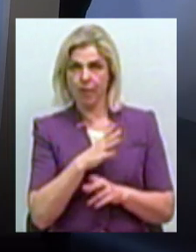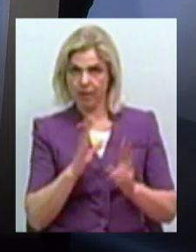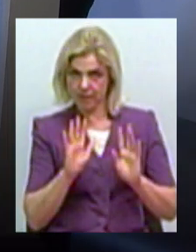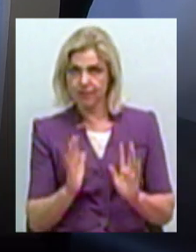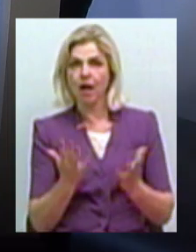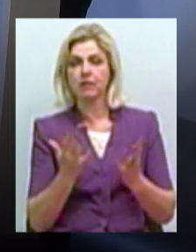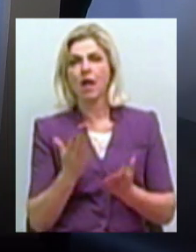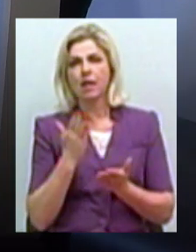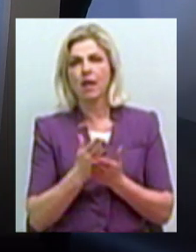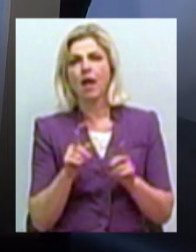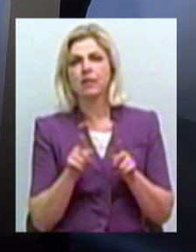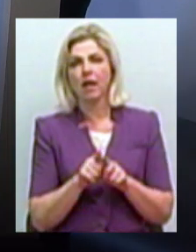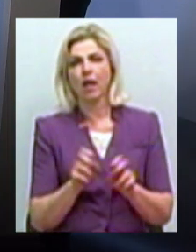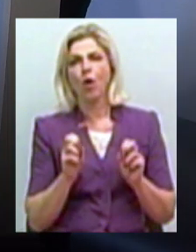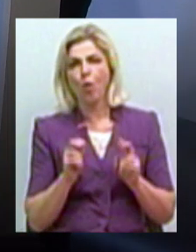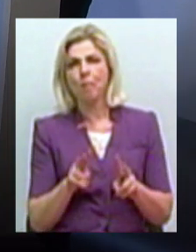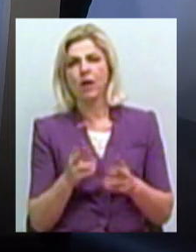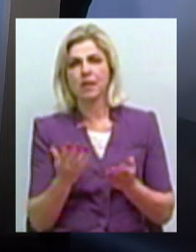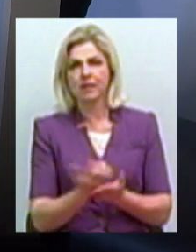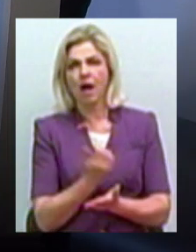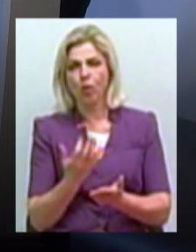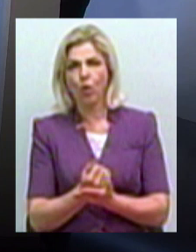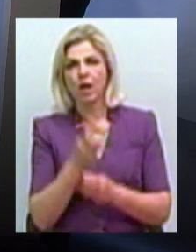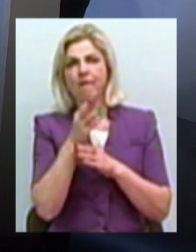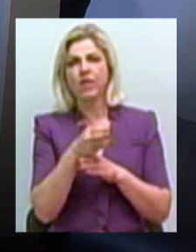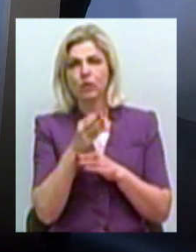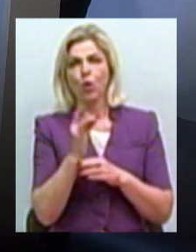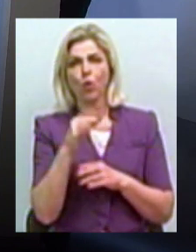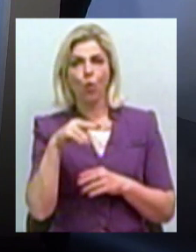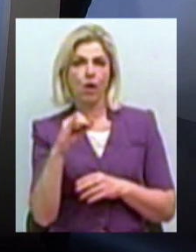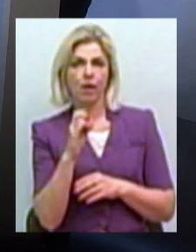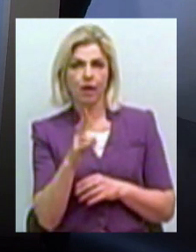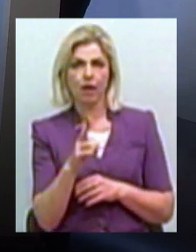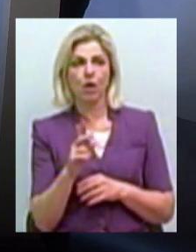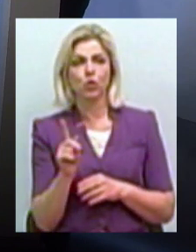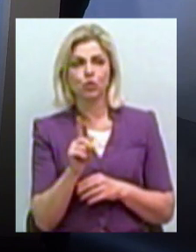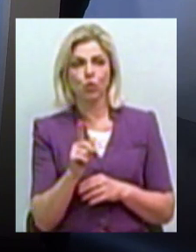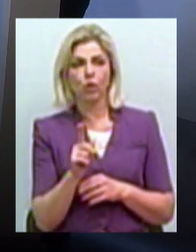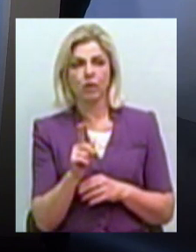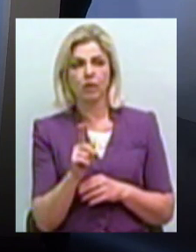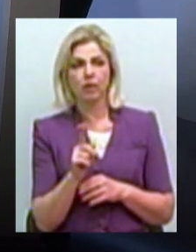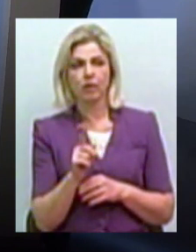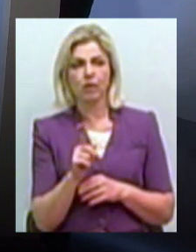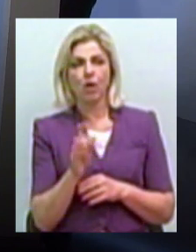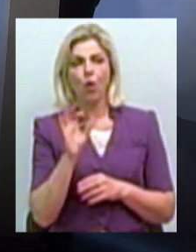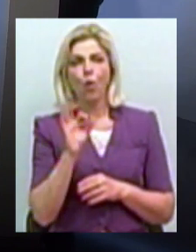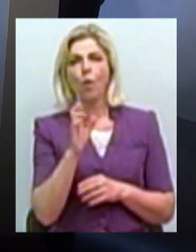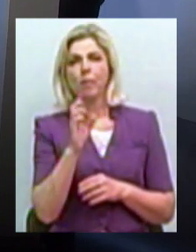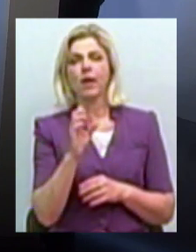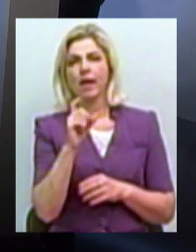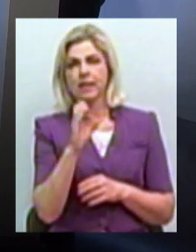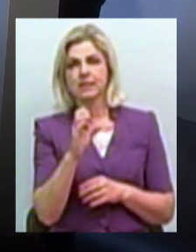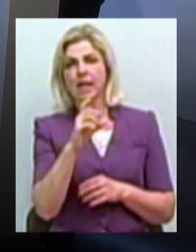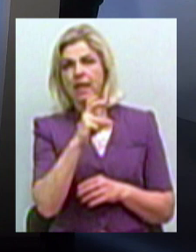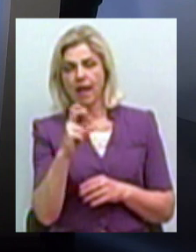нас, наприклад, небезпечні знахідки, відеоролик, який зробив свою чергу ОБСЄ-місія, вона по всій